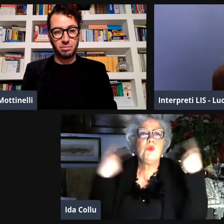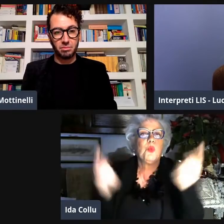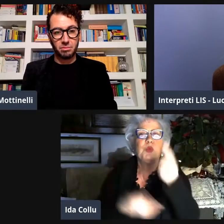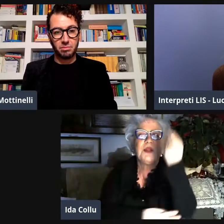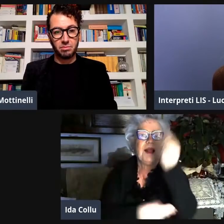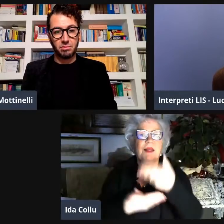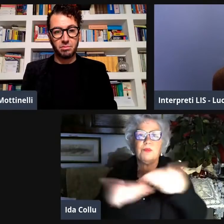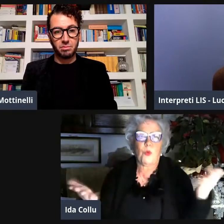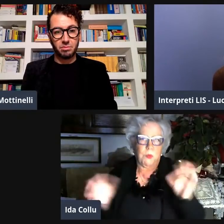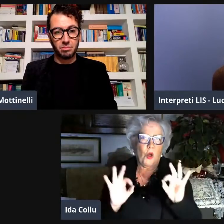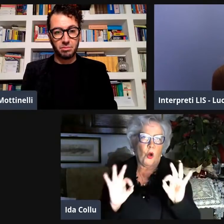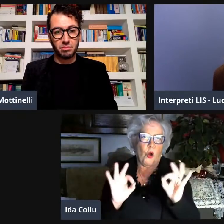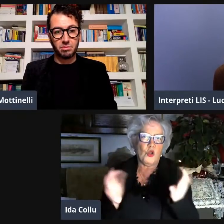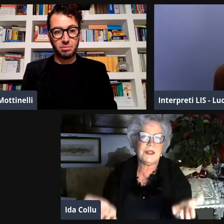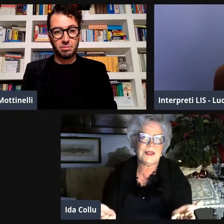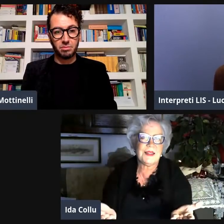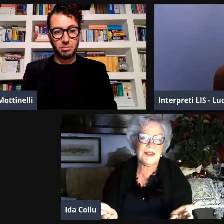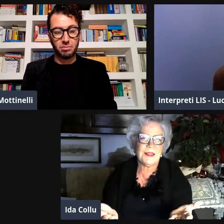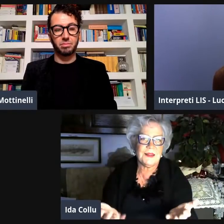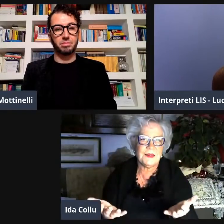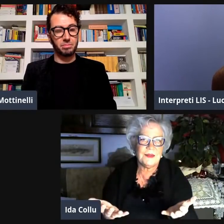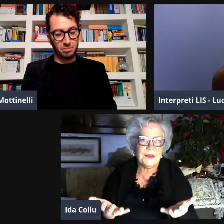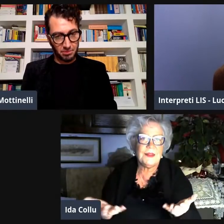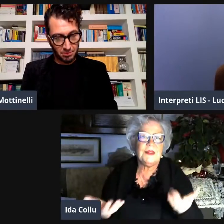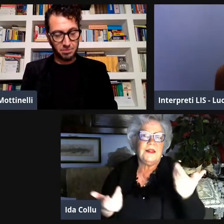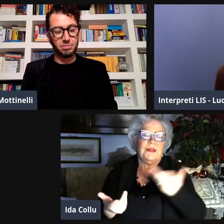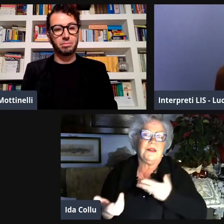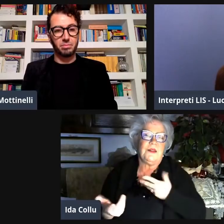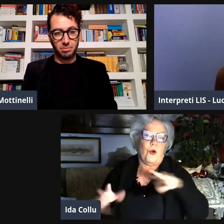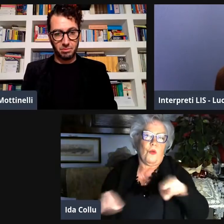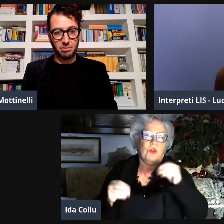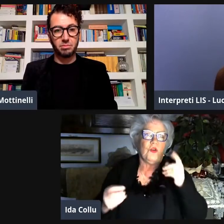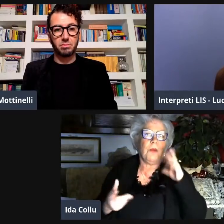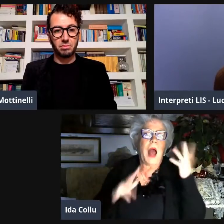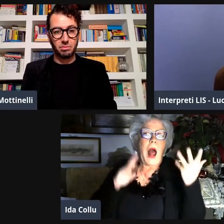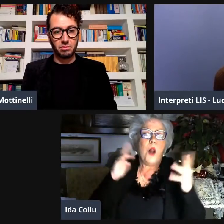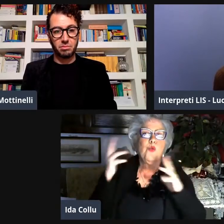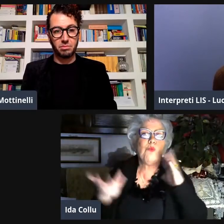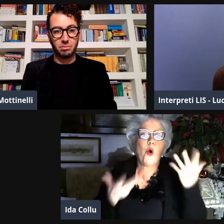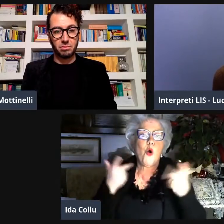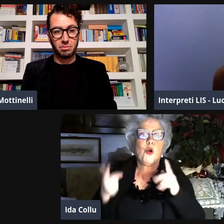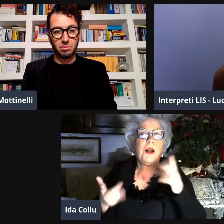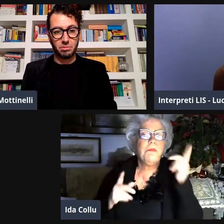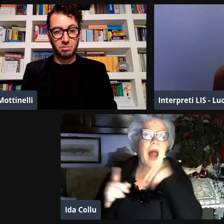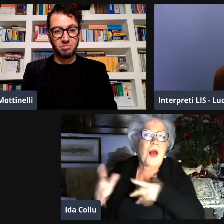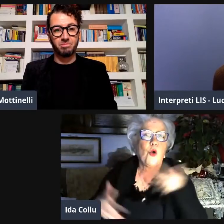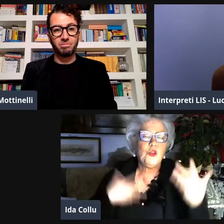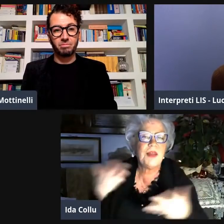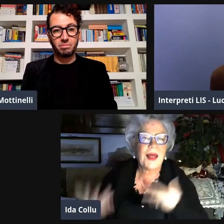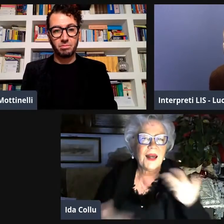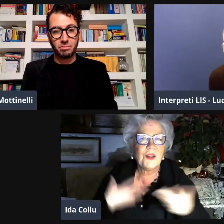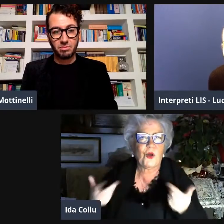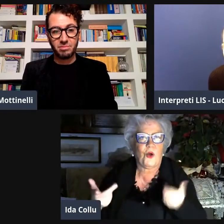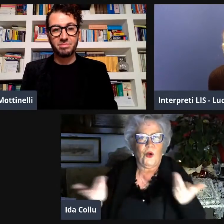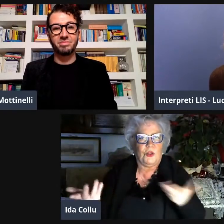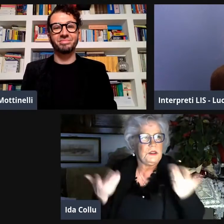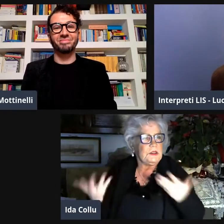sordi eravamo pochi. Il fatto che l'ENS fosse pubblico comportava anche questo. E quindi noi